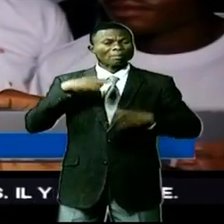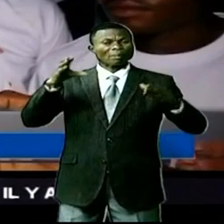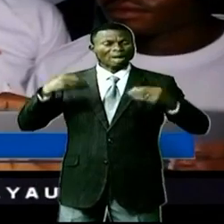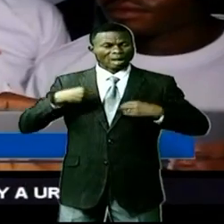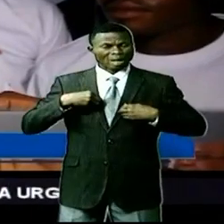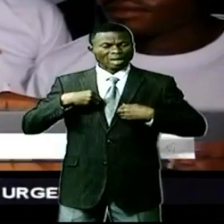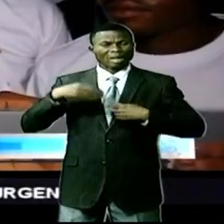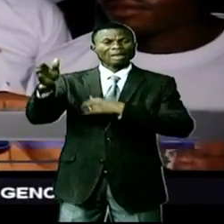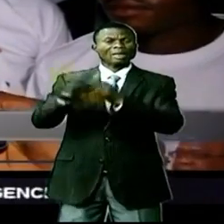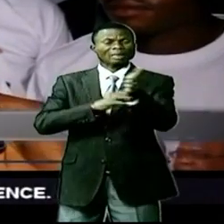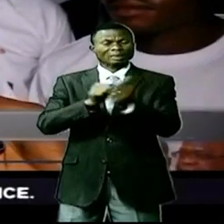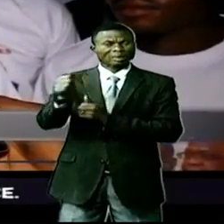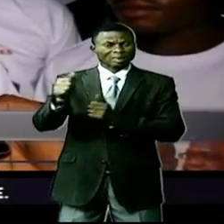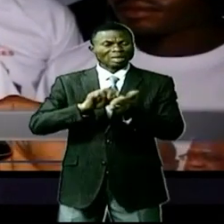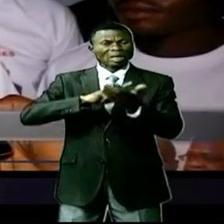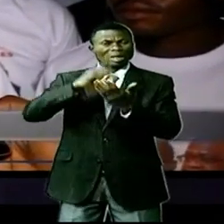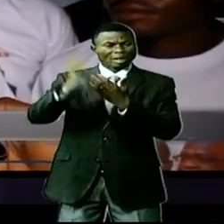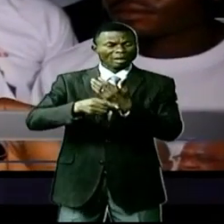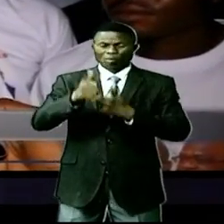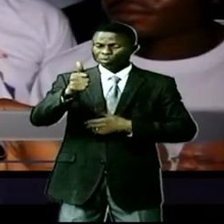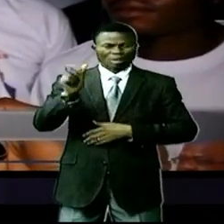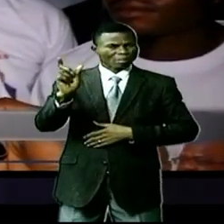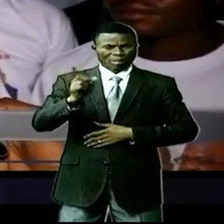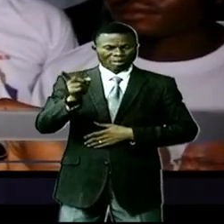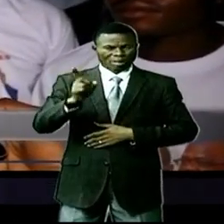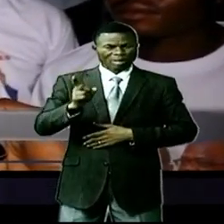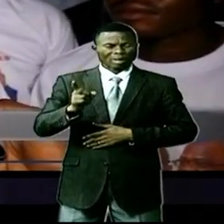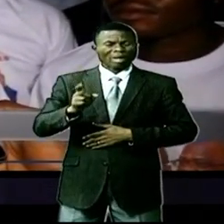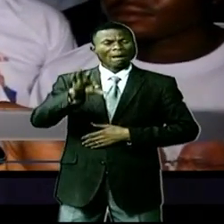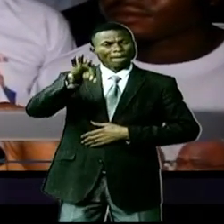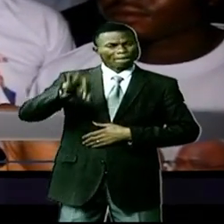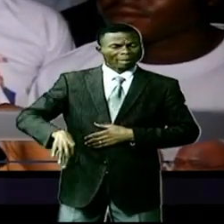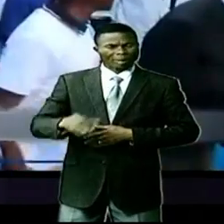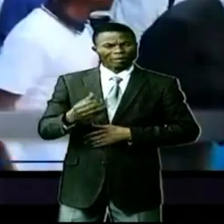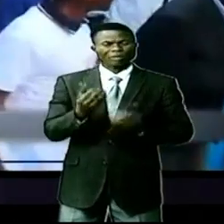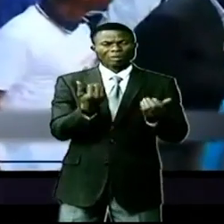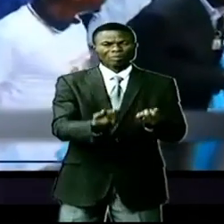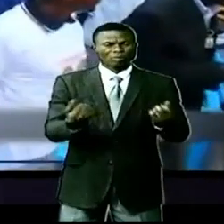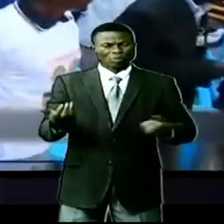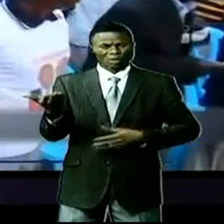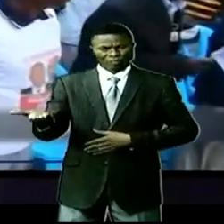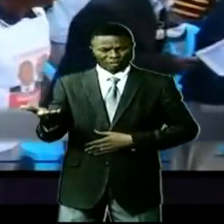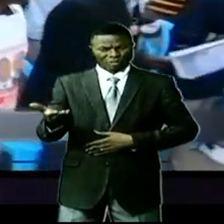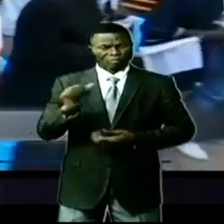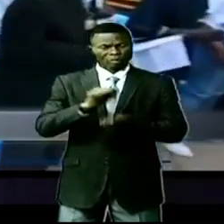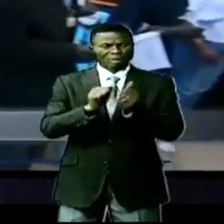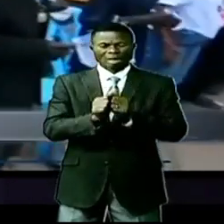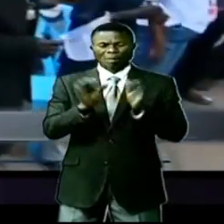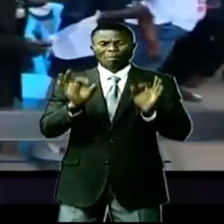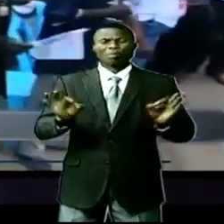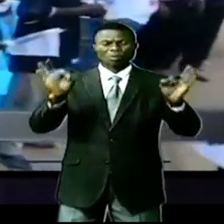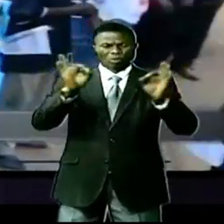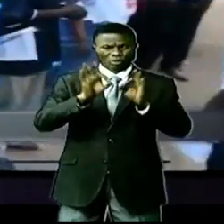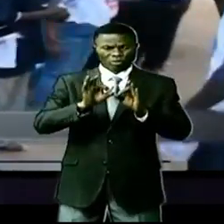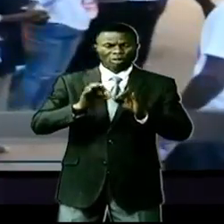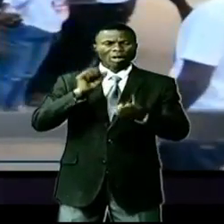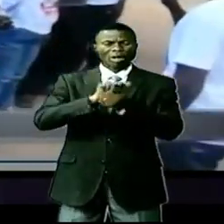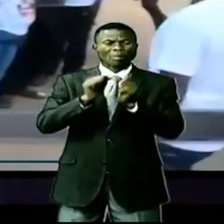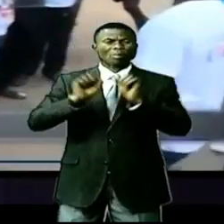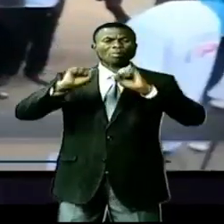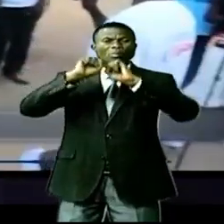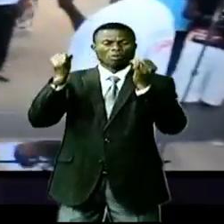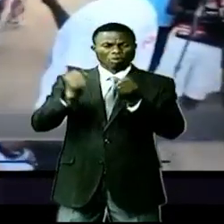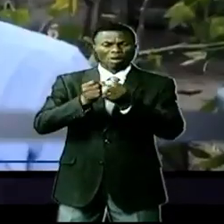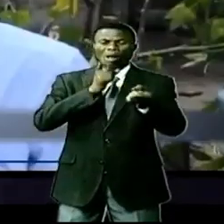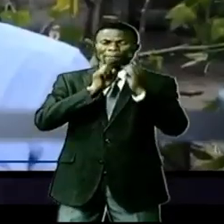combattre un programme comme celui-là qui est à l'avantage des enfants. D'autres questions fondamentales sur les sociales ont